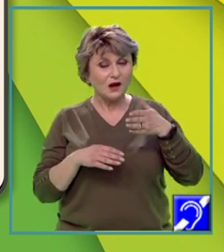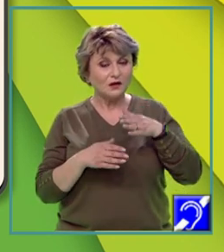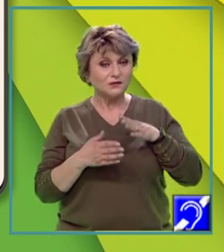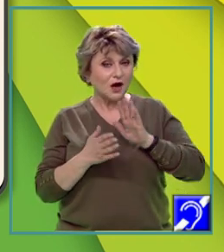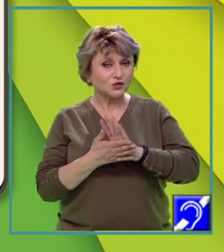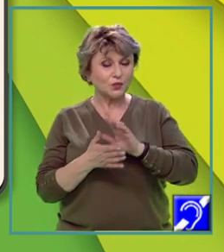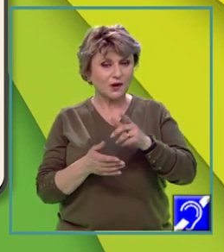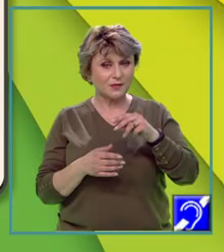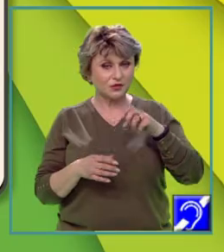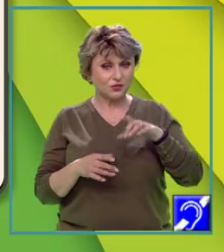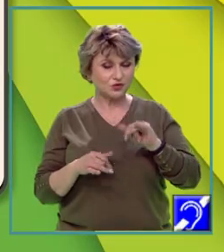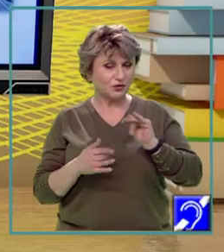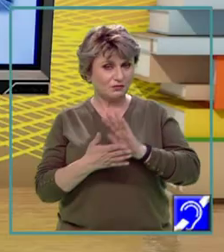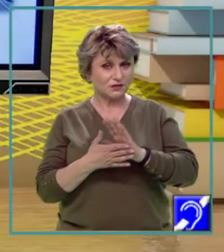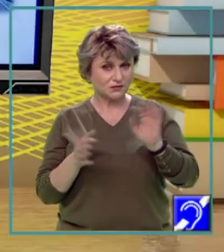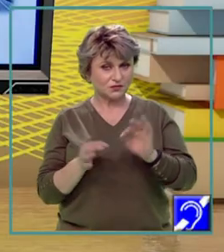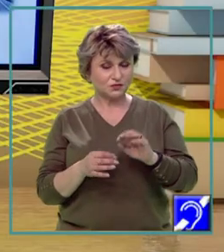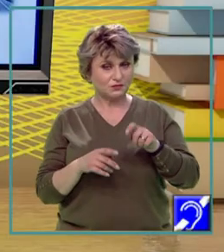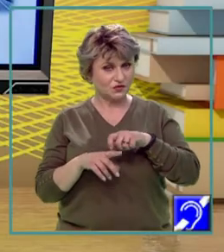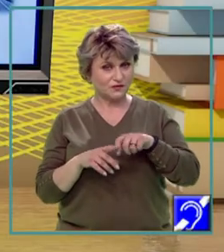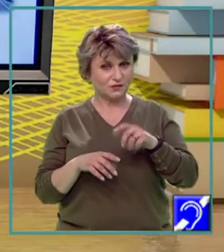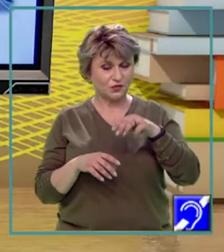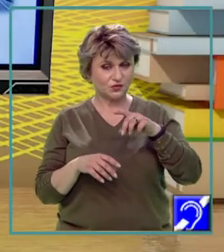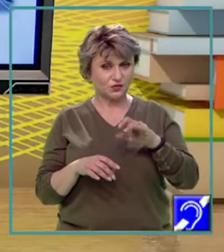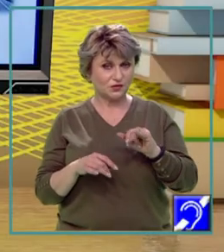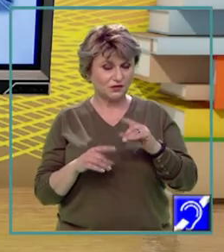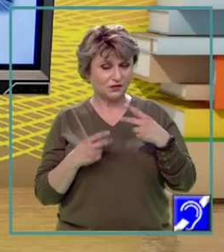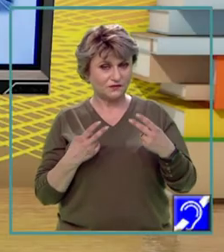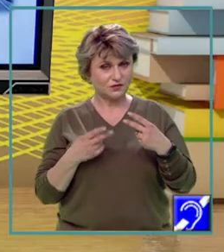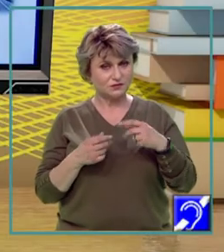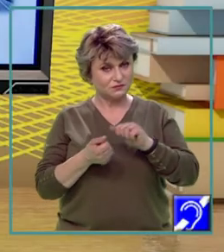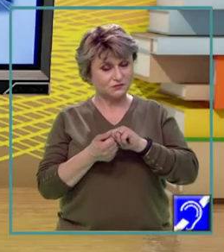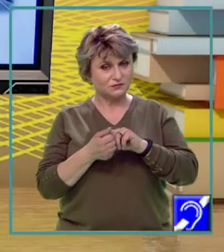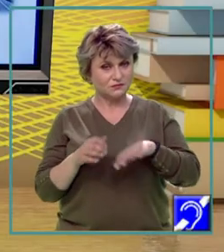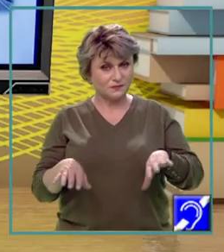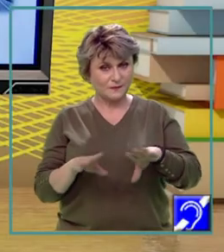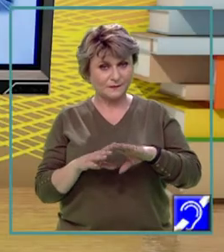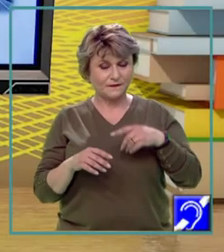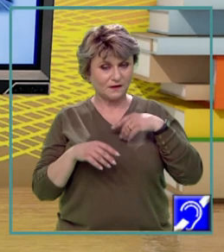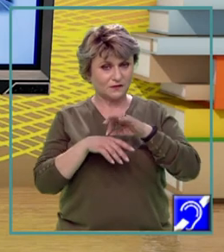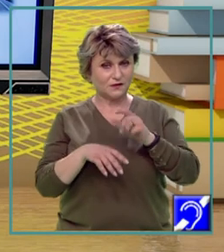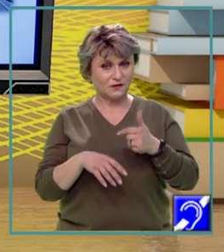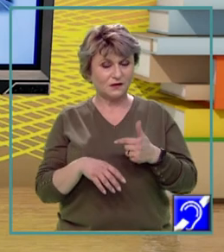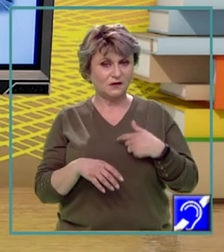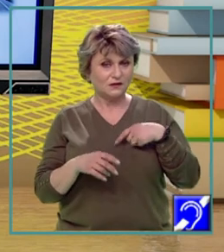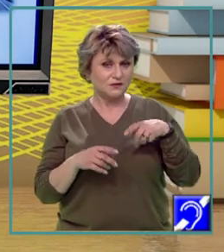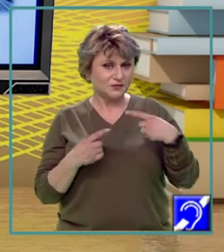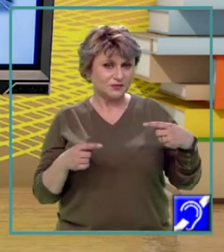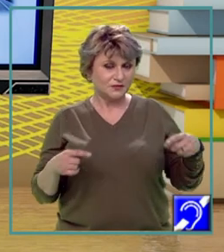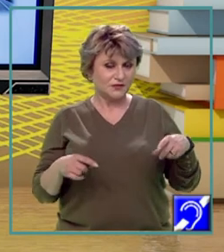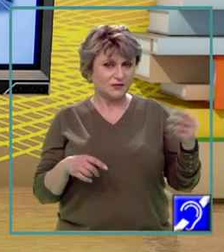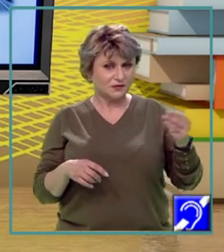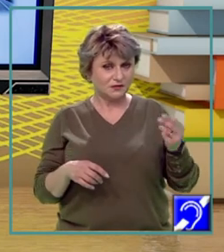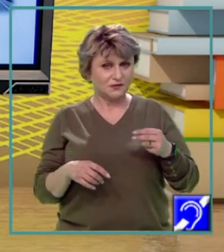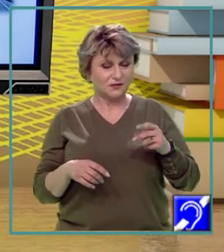reci, impactul este redus. Modificarea modului de utilizare a terenului lor în timp a condus la diversificarea peisajelor